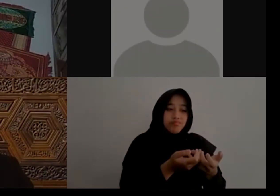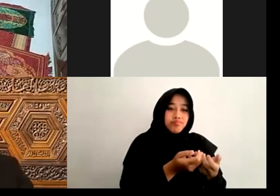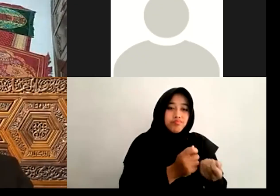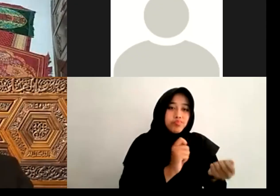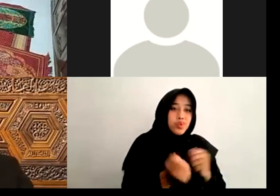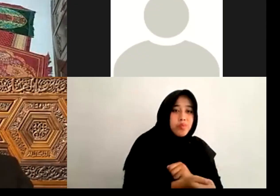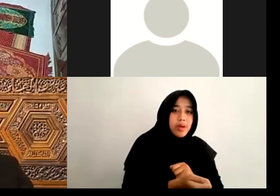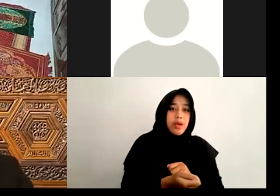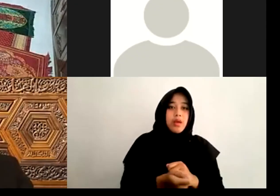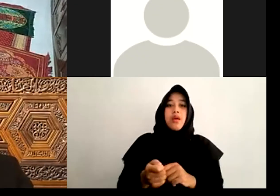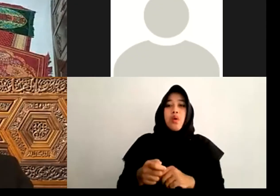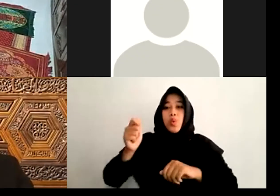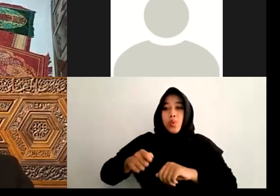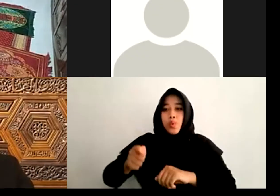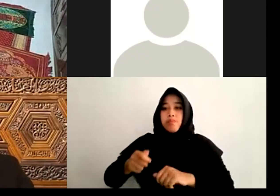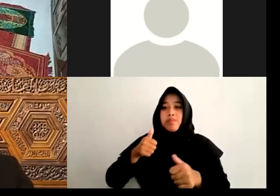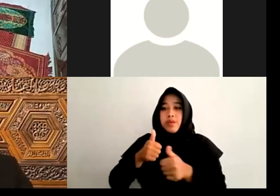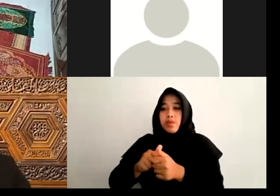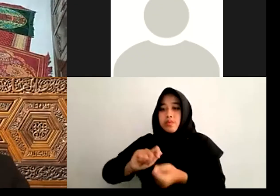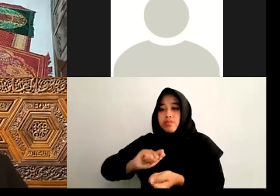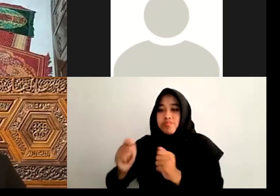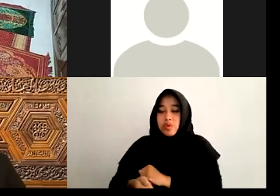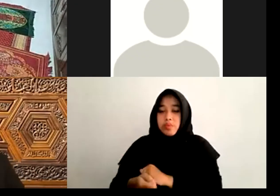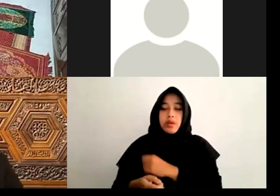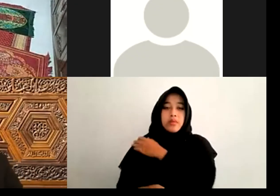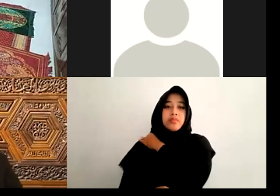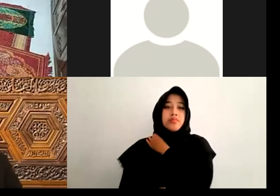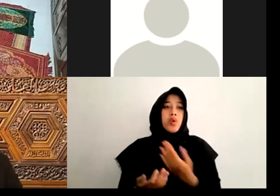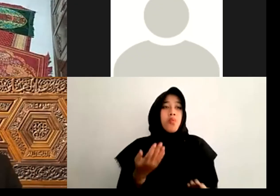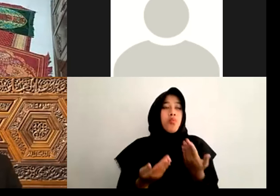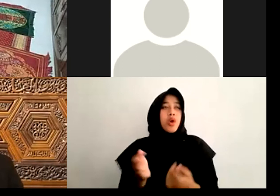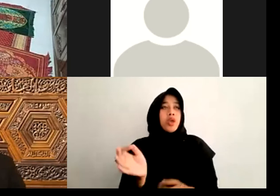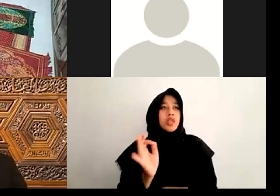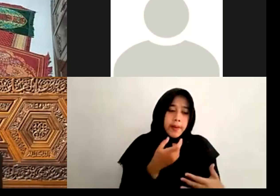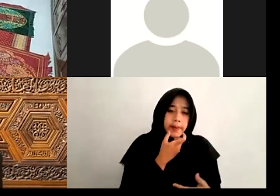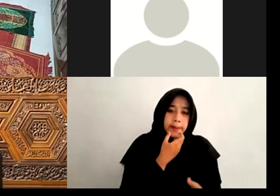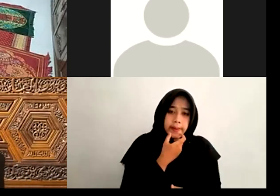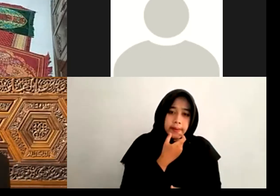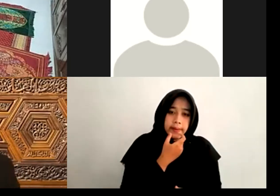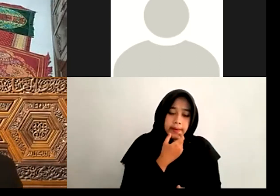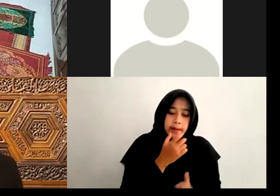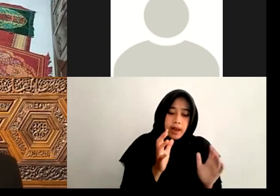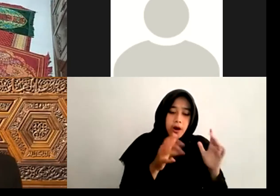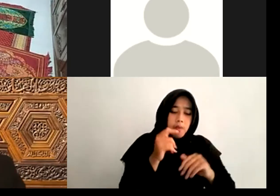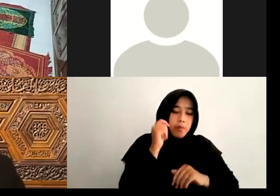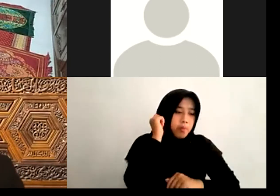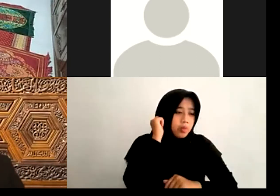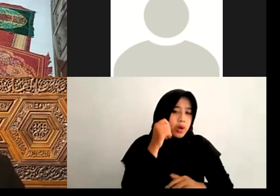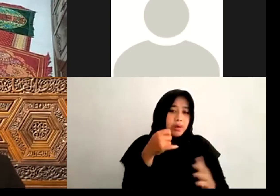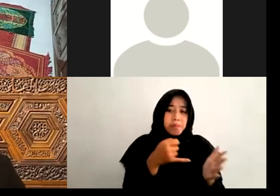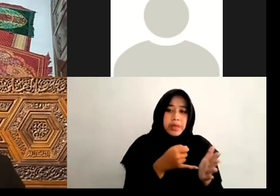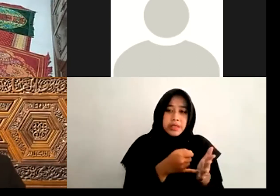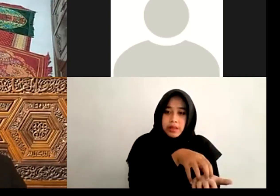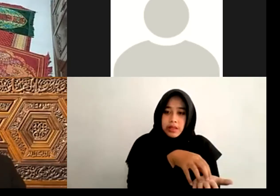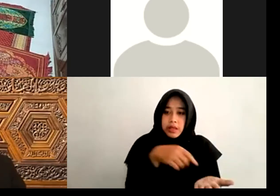Mungkin enggak sih Pak Kiai, kalangan perempuan itu juga mengisi tempat-tempat yang selama ini